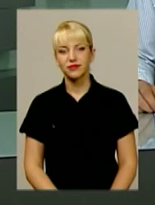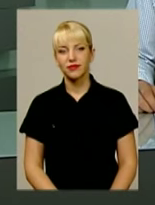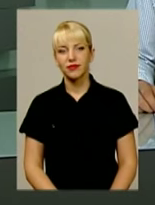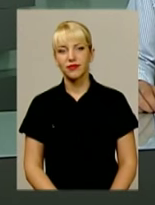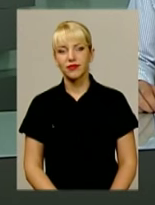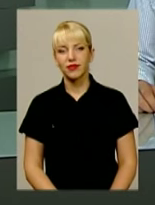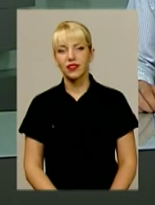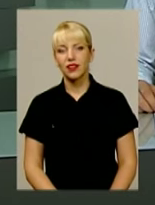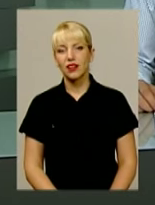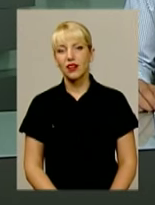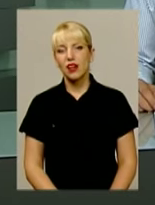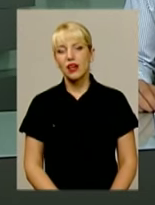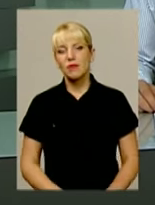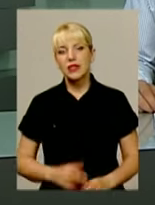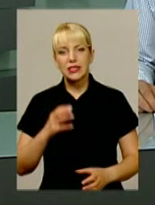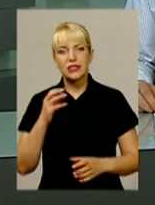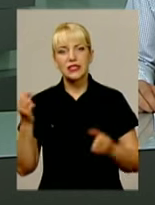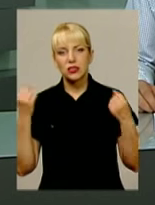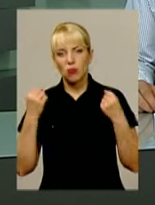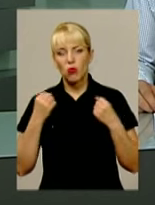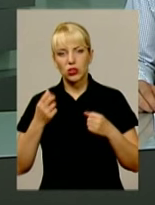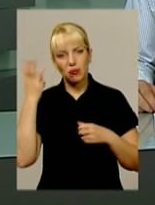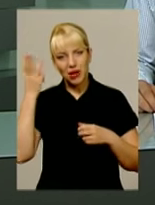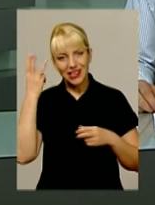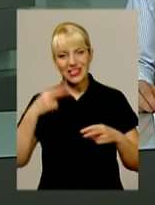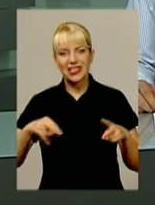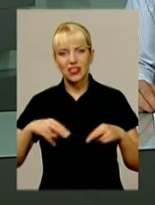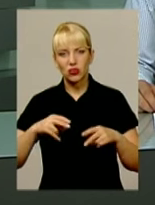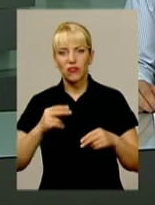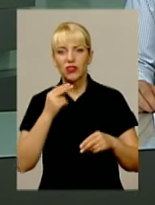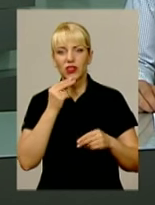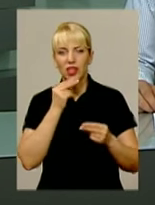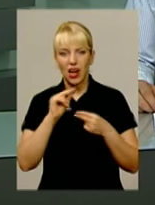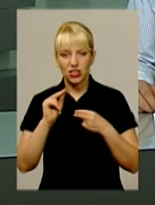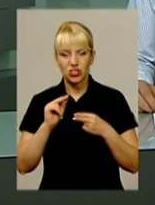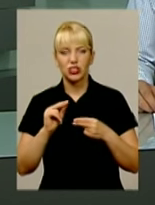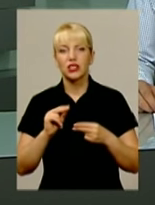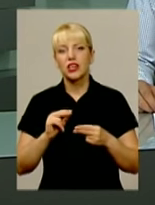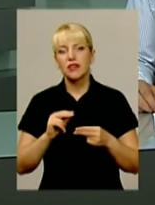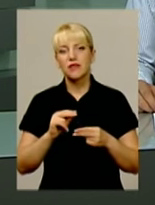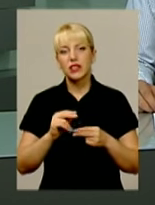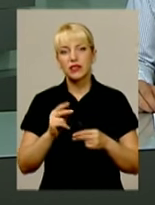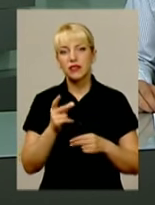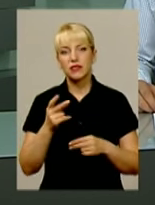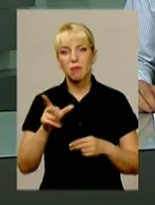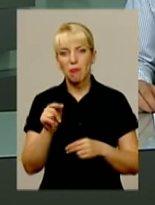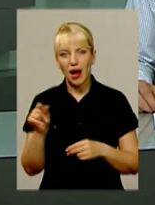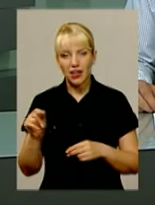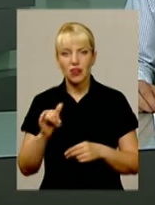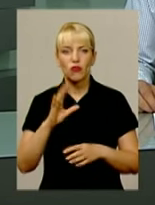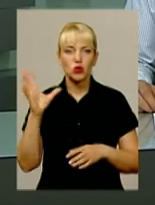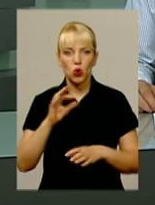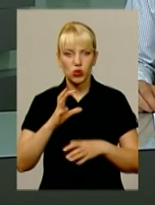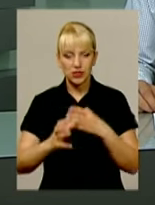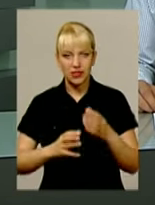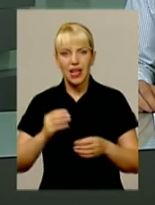До подій світу спорту. Хмельницькі танцюристи – 20-ті найкращих пар з усього світу. Талановиті